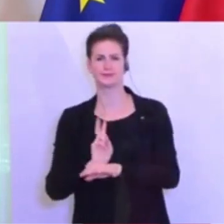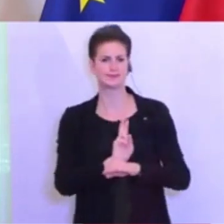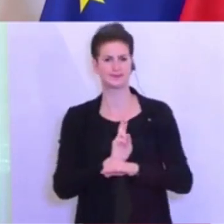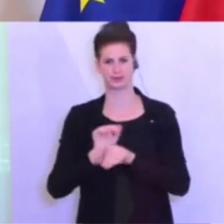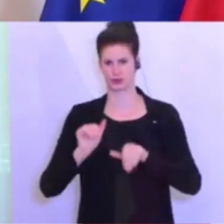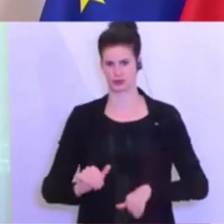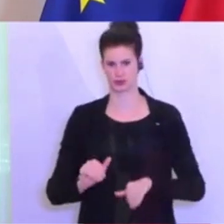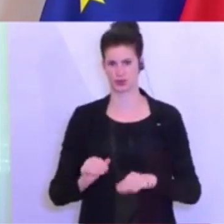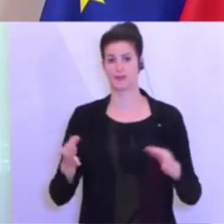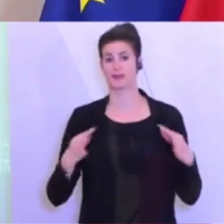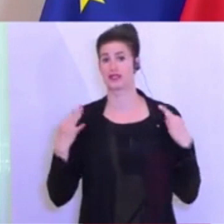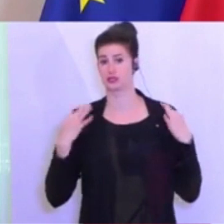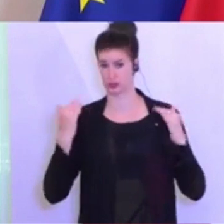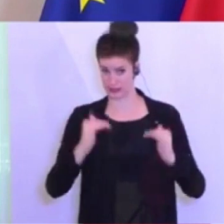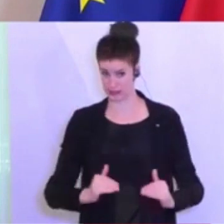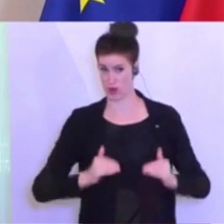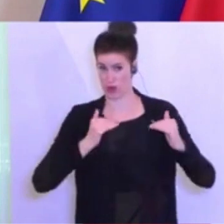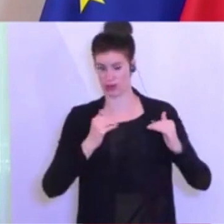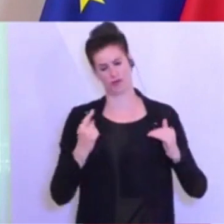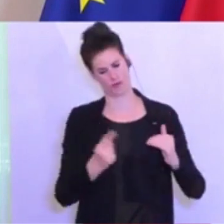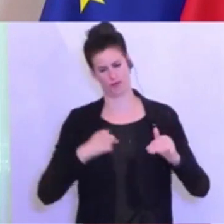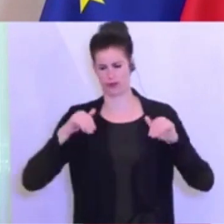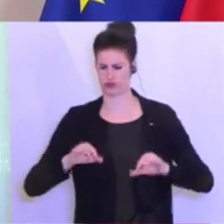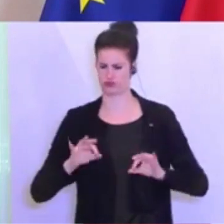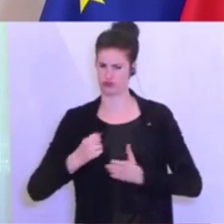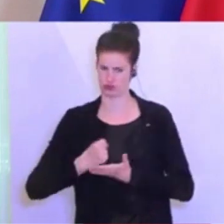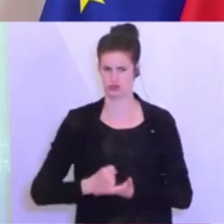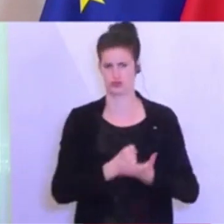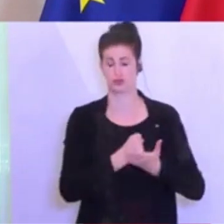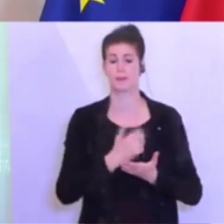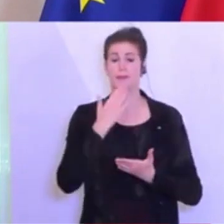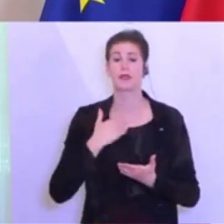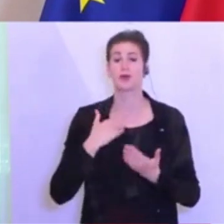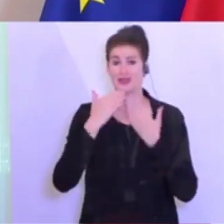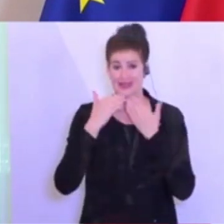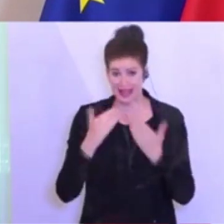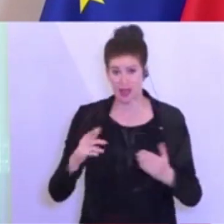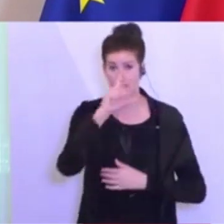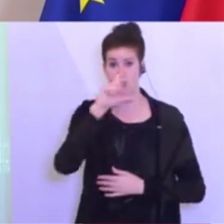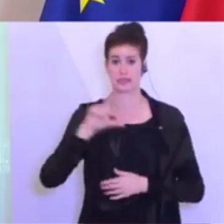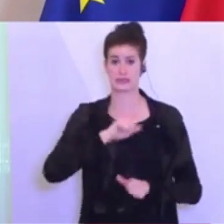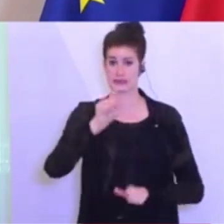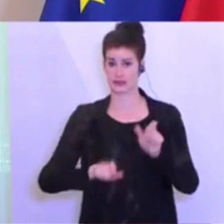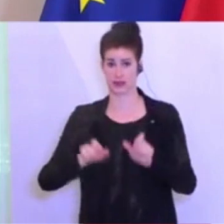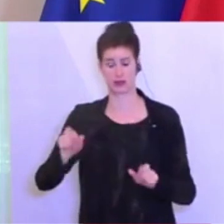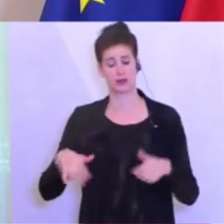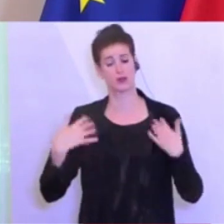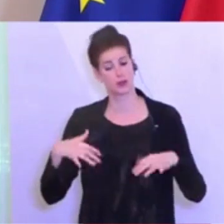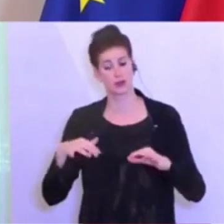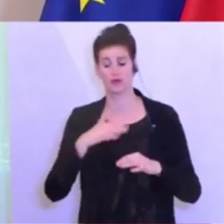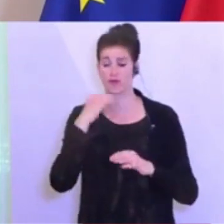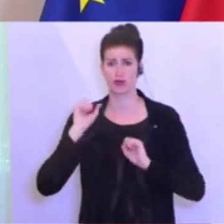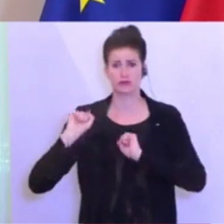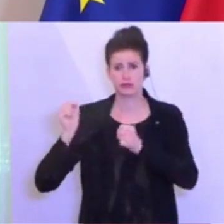so gut als möglich bei ihrer Arbeit zu unterstützen. Ich möchte ein großes Danke sagen an die Polizistinnen und Polizisten, die da besonders im Einsatz